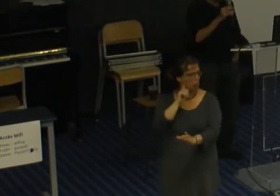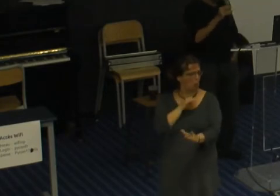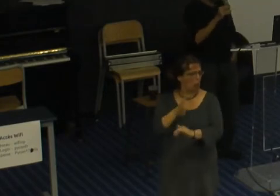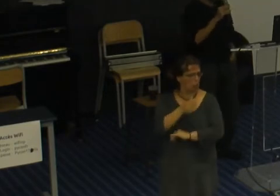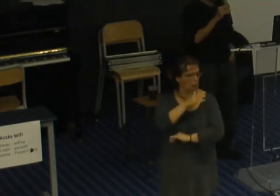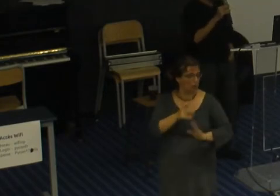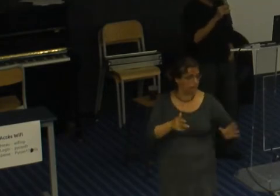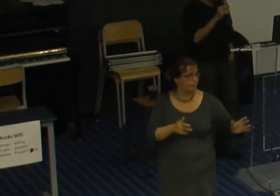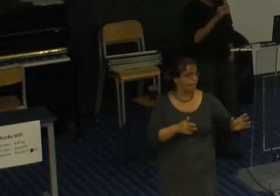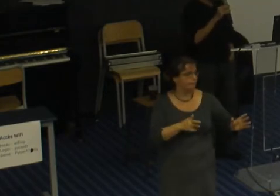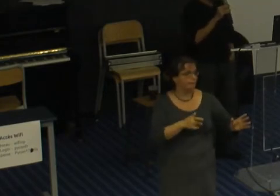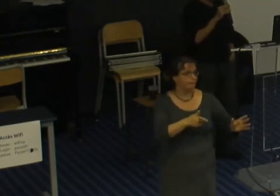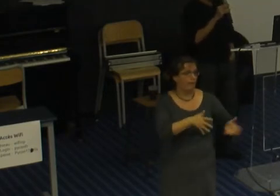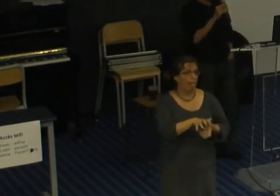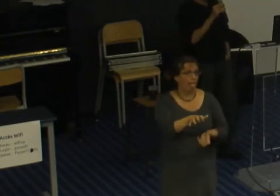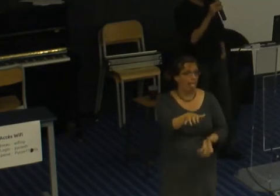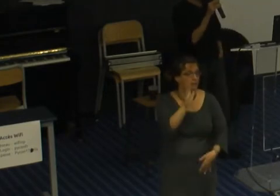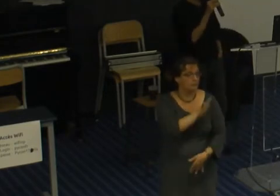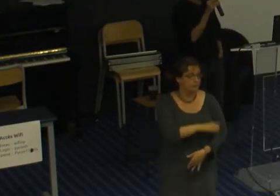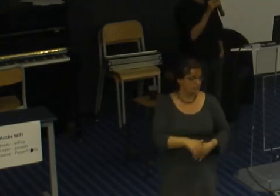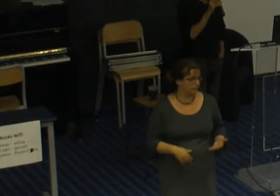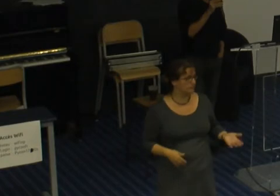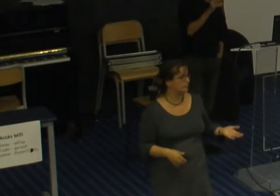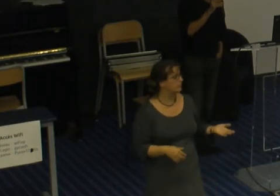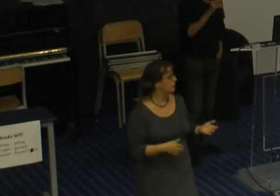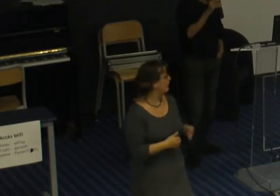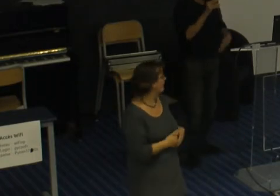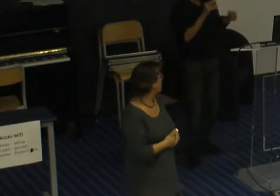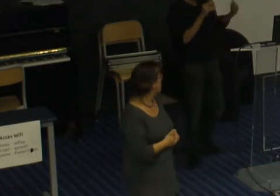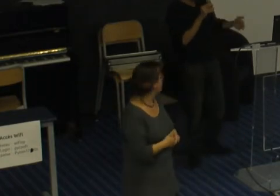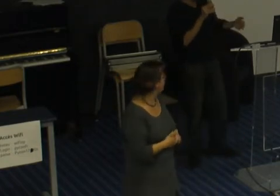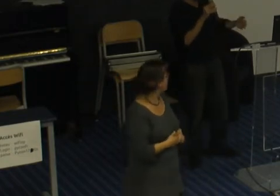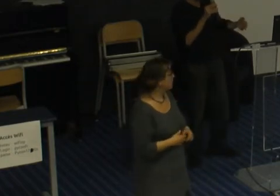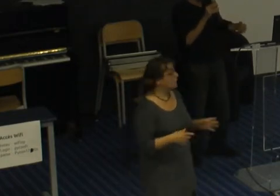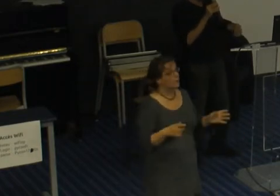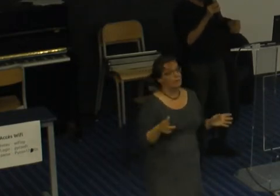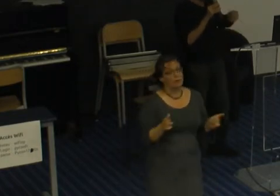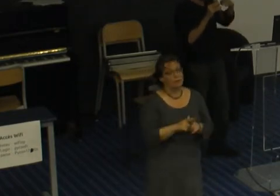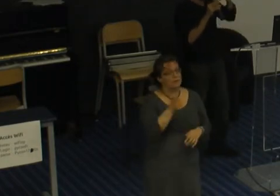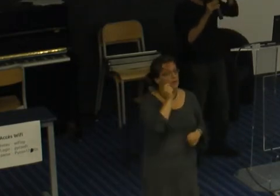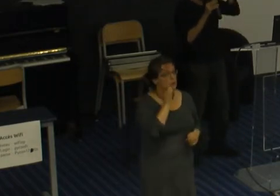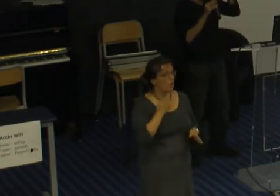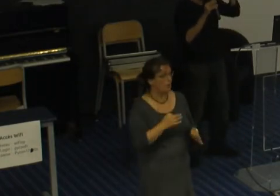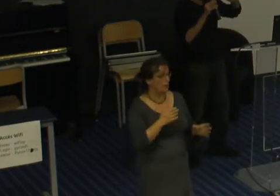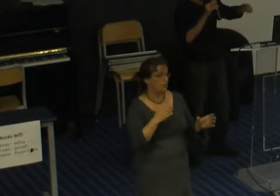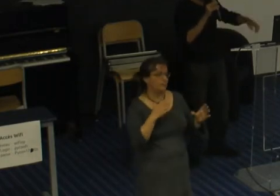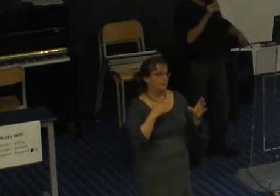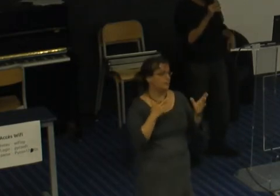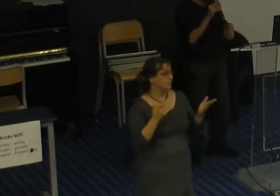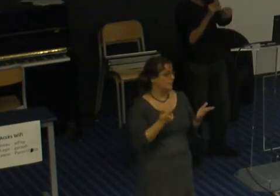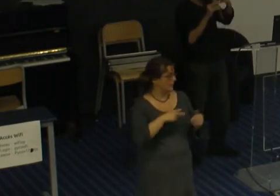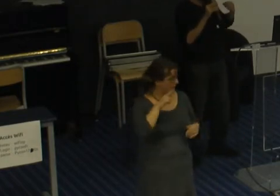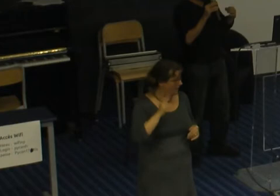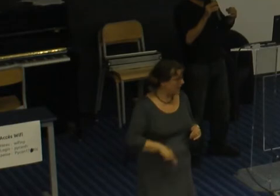donc il y a aussi dérailler les conversations on va parler d'un vrai problème mais on va utiliser tous les